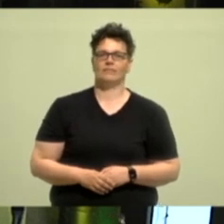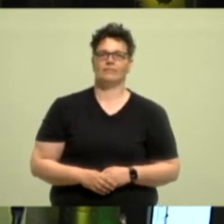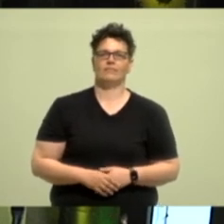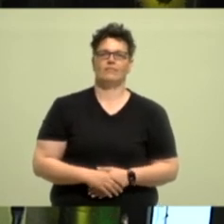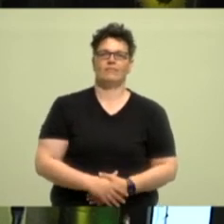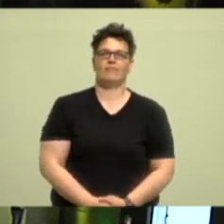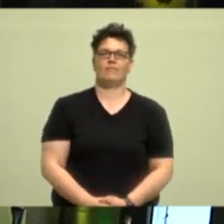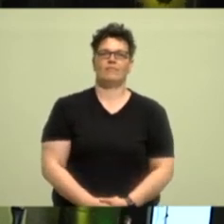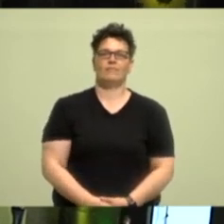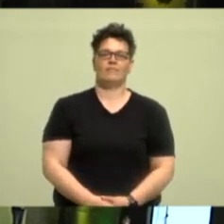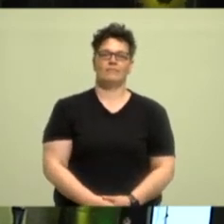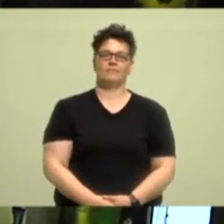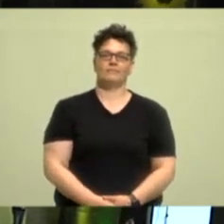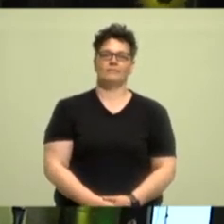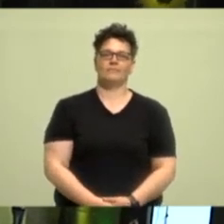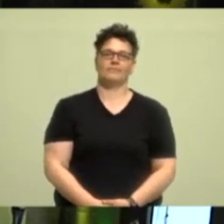Vielen Dank.